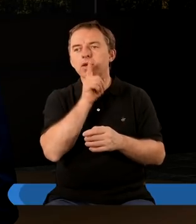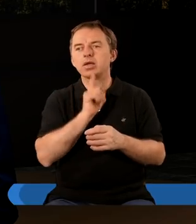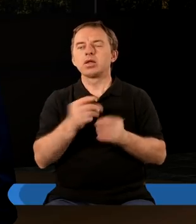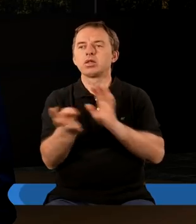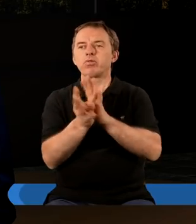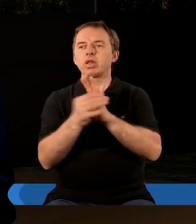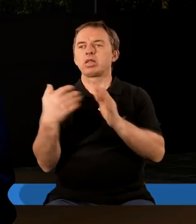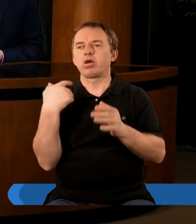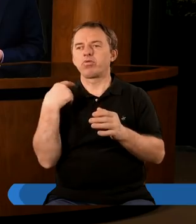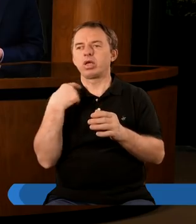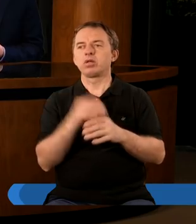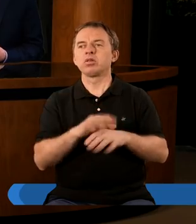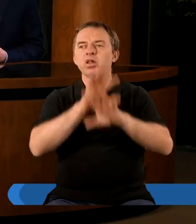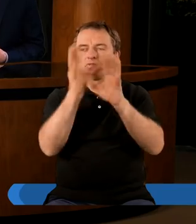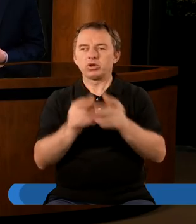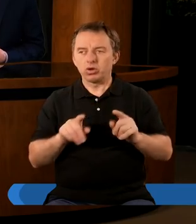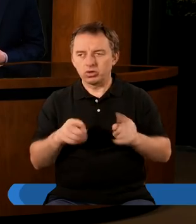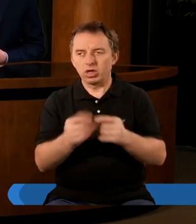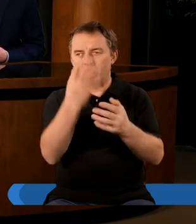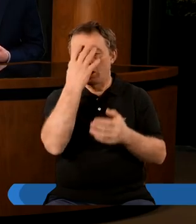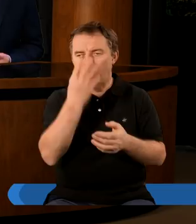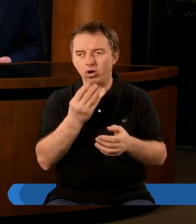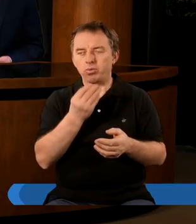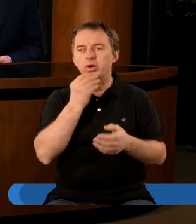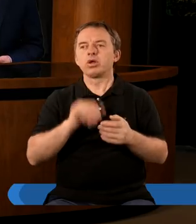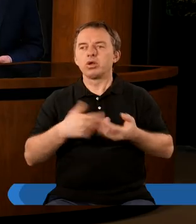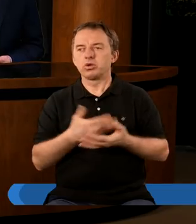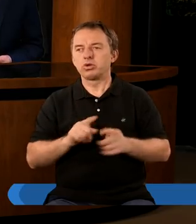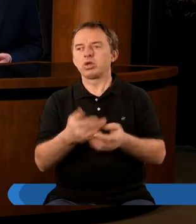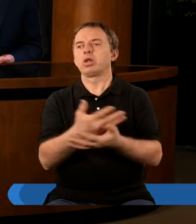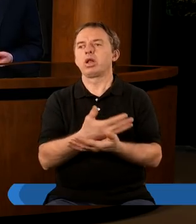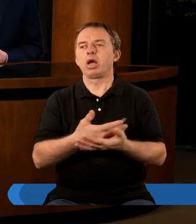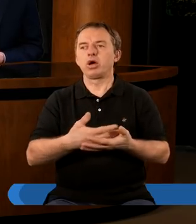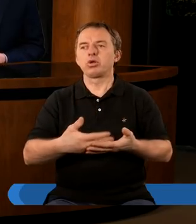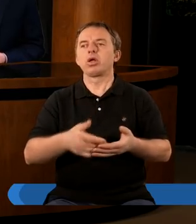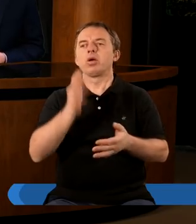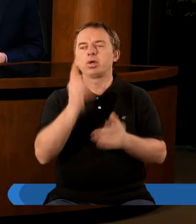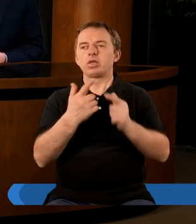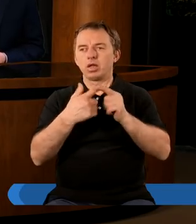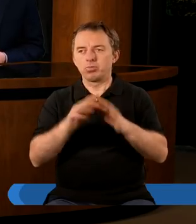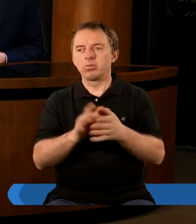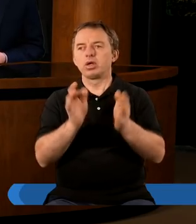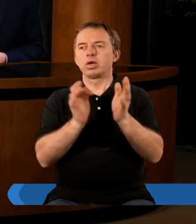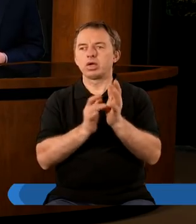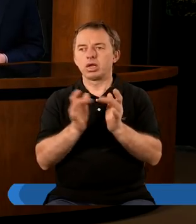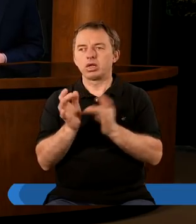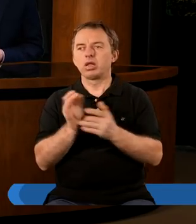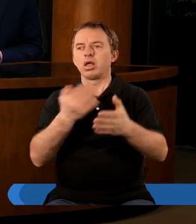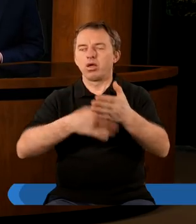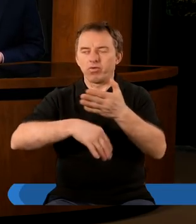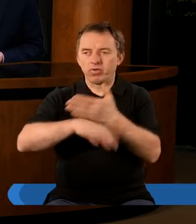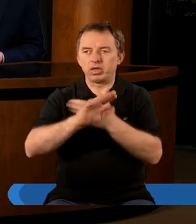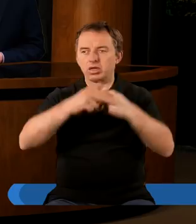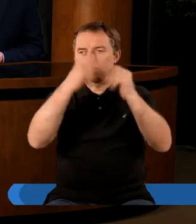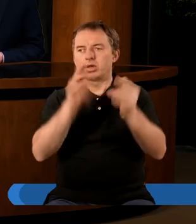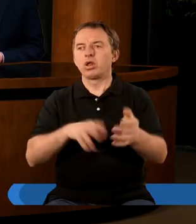XIX wieku, prawda? Także wszystko, co tam się dzieje ma od razu przełożenie na to, co się dzieje na ziemi. I też będzie moment, kiedy Chrystus wyjdzie